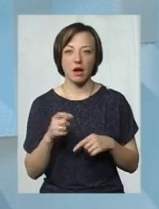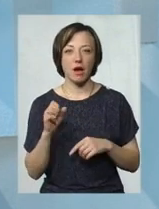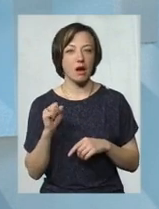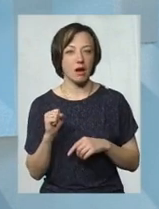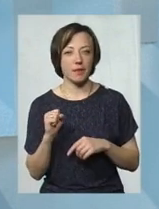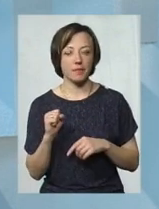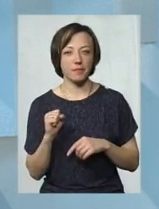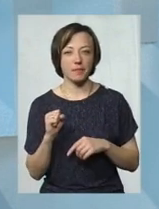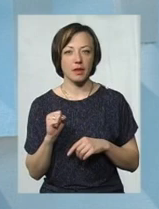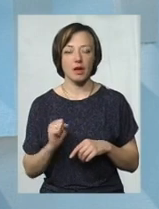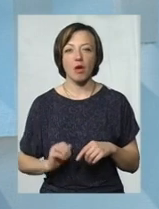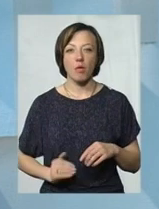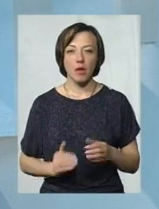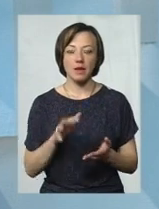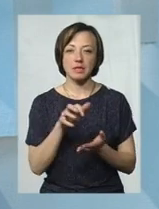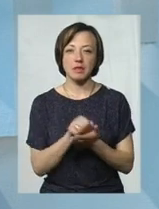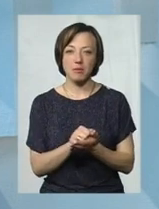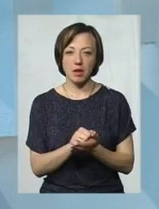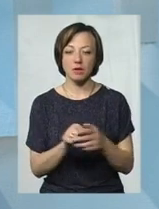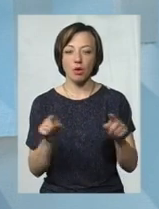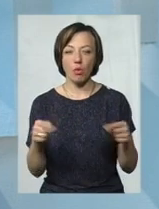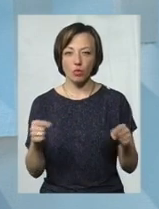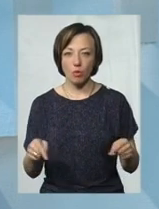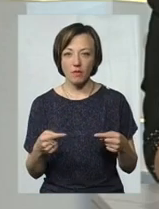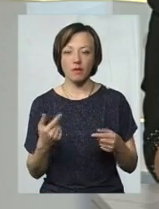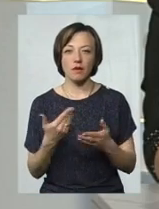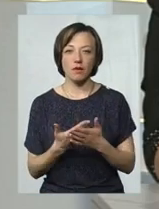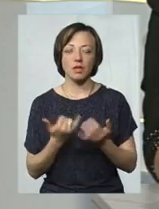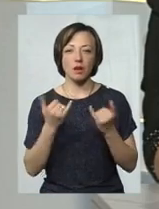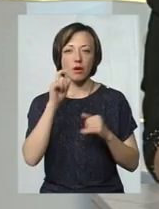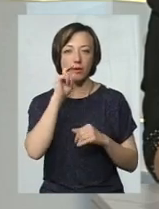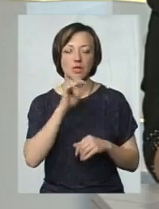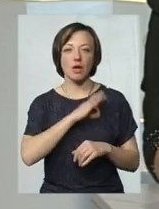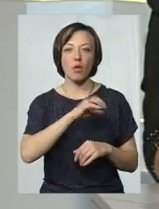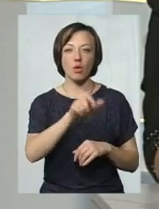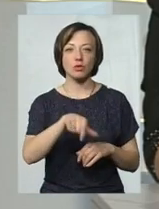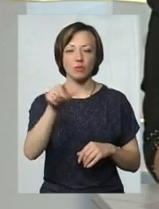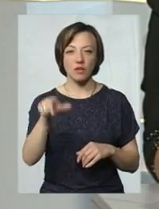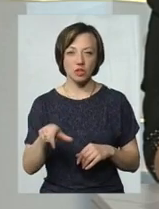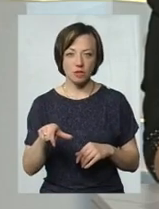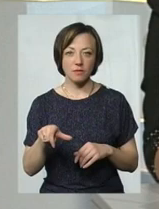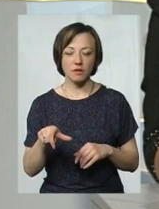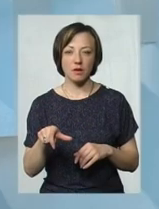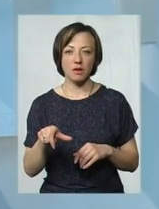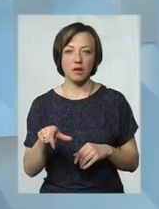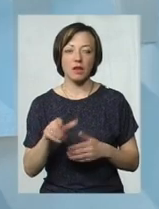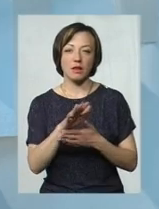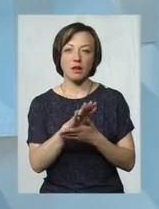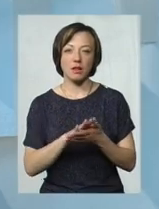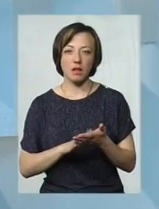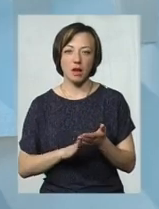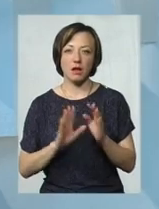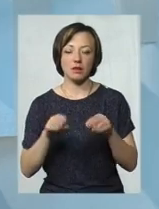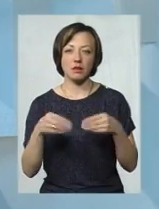компанія, яка займається саме оновленнями для українських користувачів, вона і надалі буде